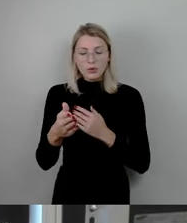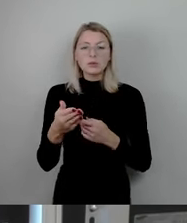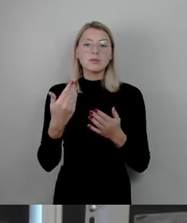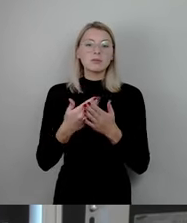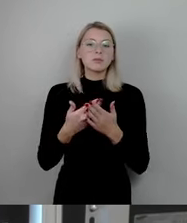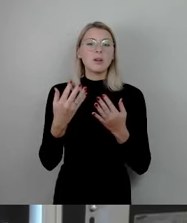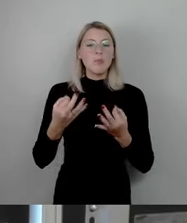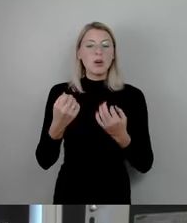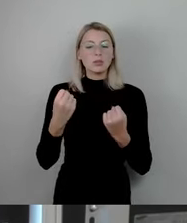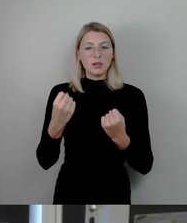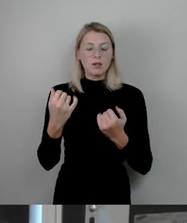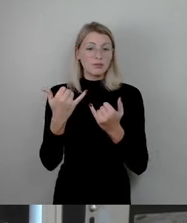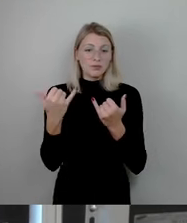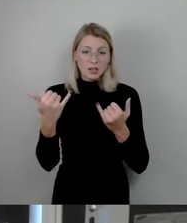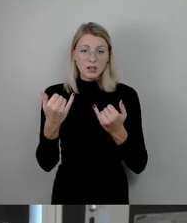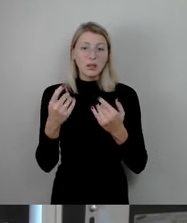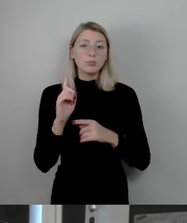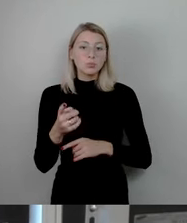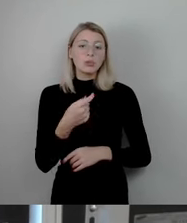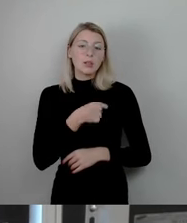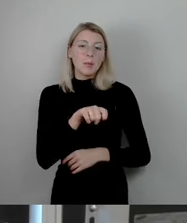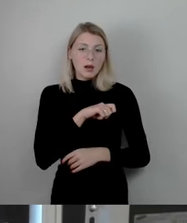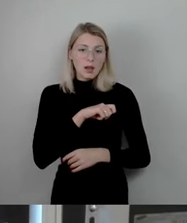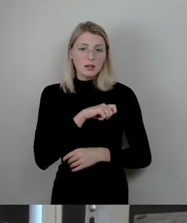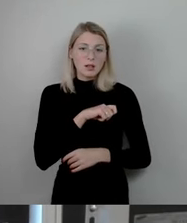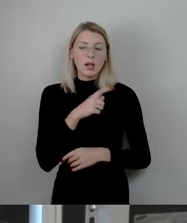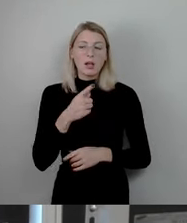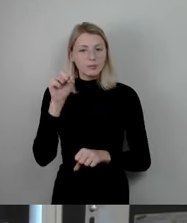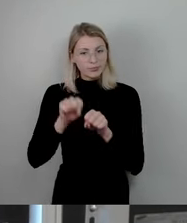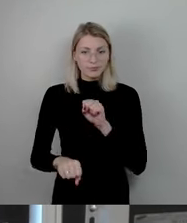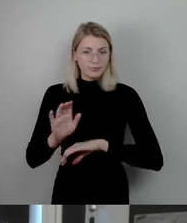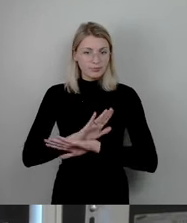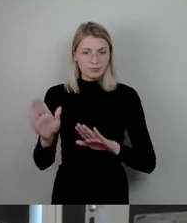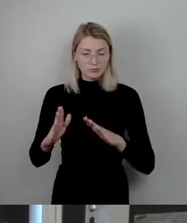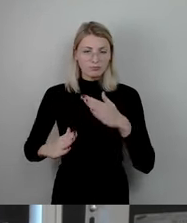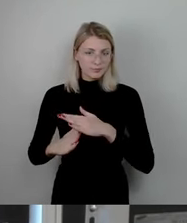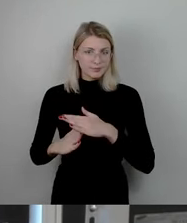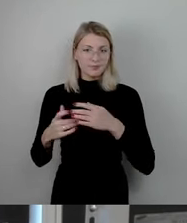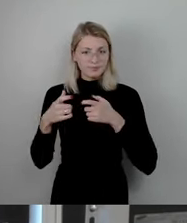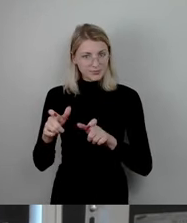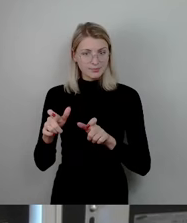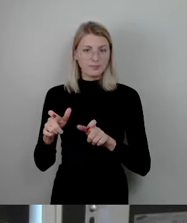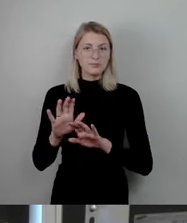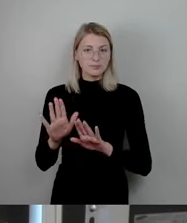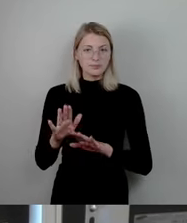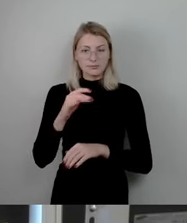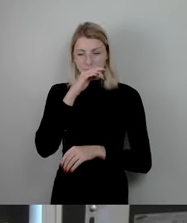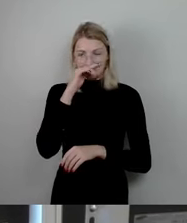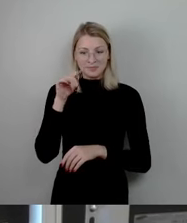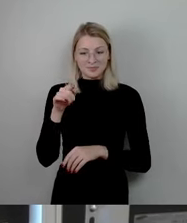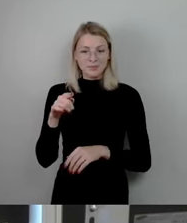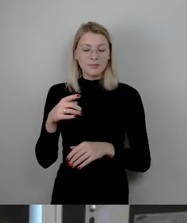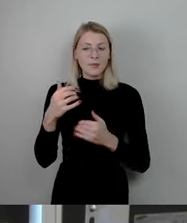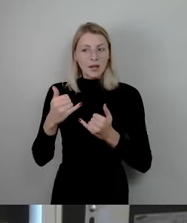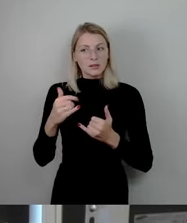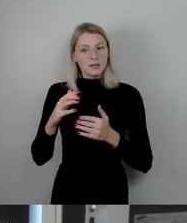wir Kriminalität dort beenden, wo sie beginnt anzufangen. Das